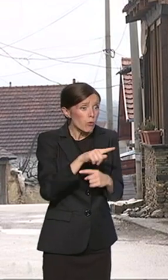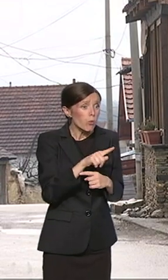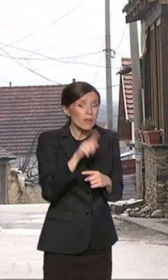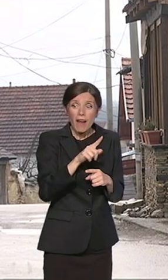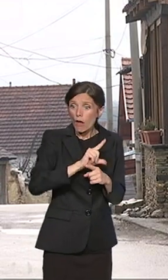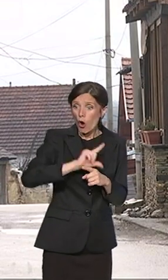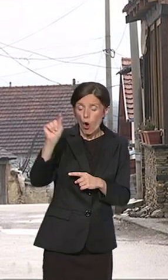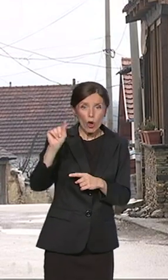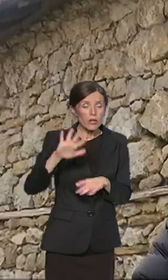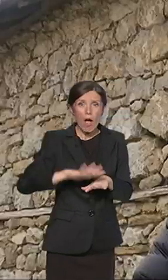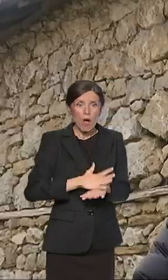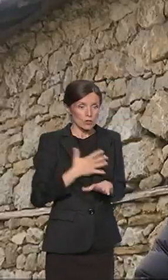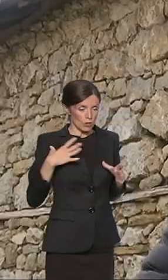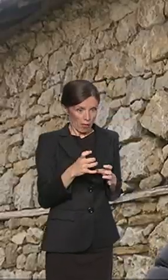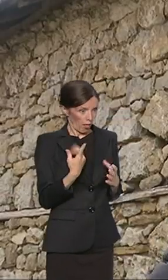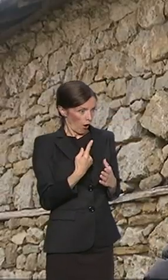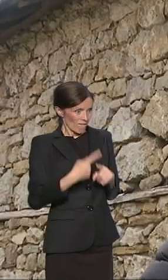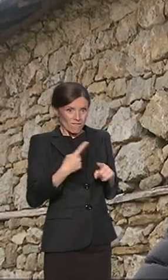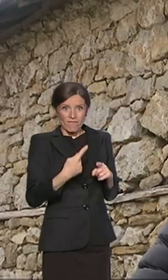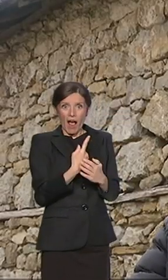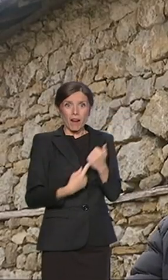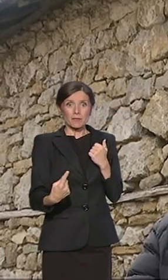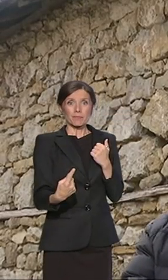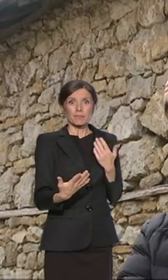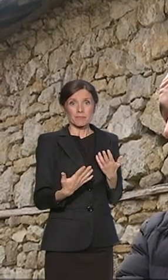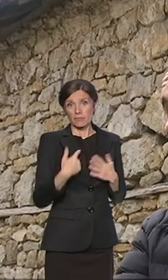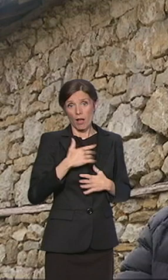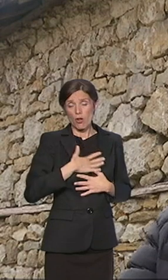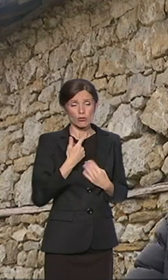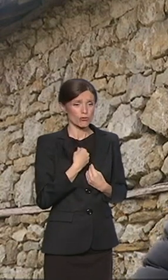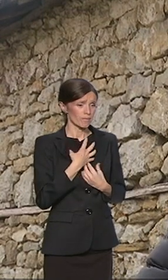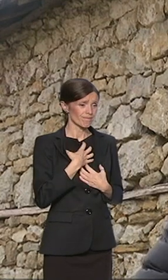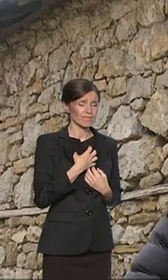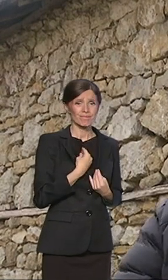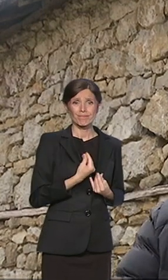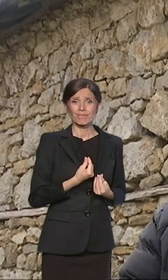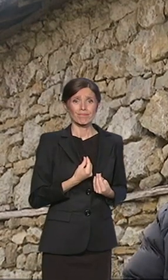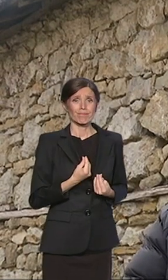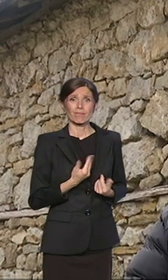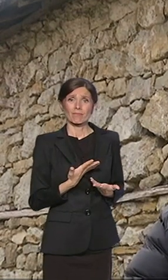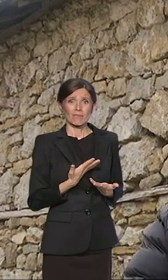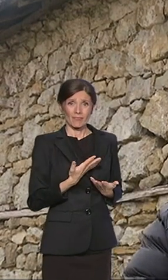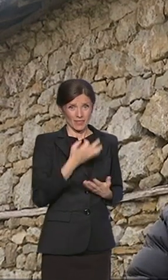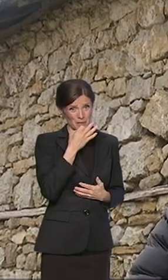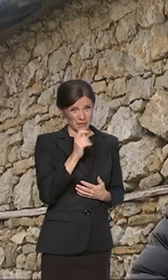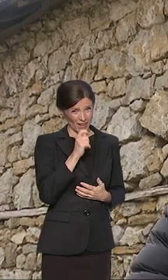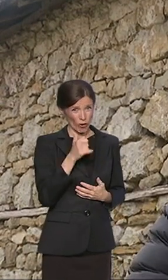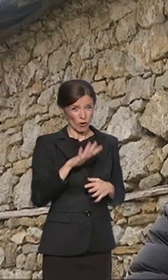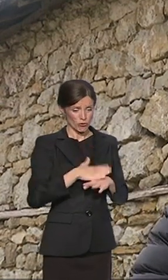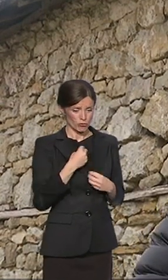Ja se osjećam jako neprijatno zbog toga, ako tako moram da kažem. Osoćaš prazninom?